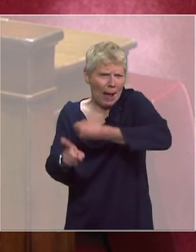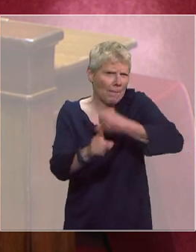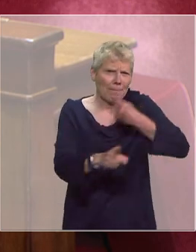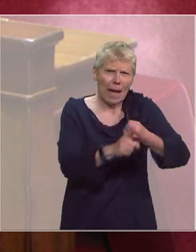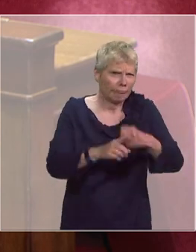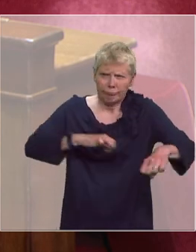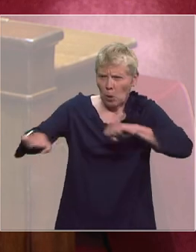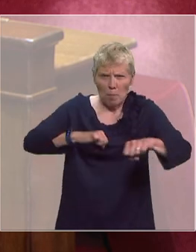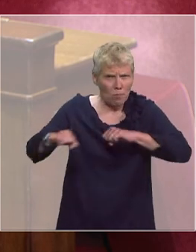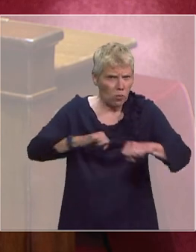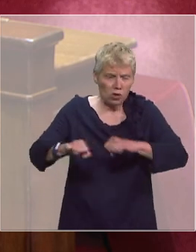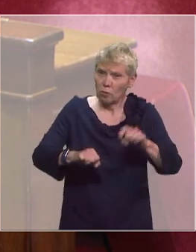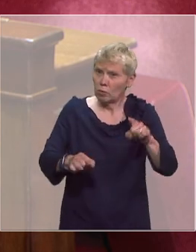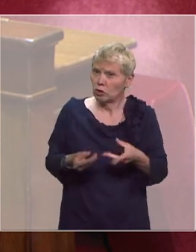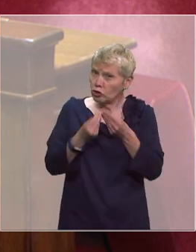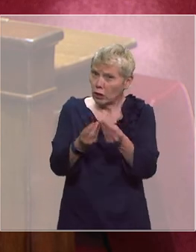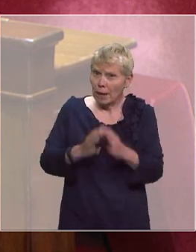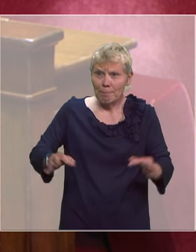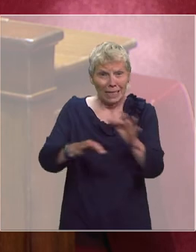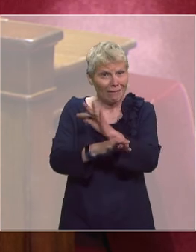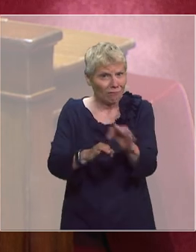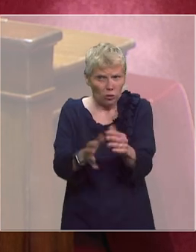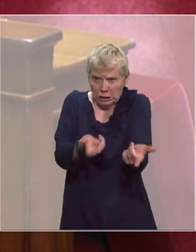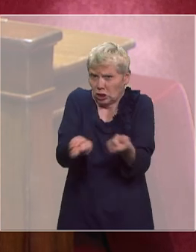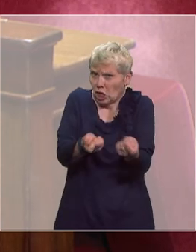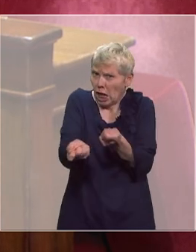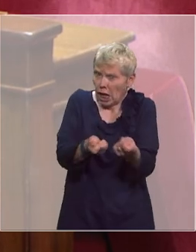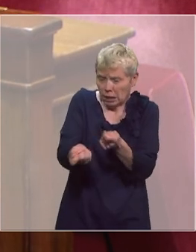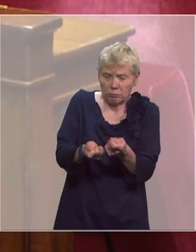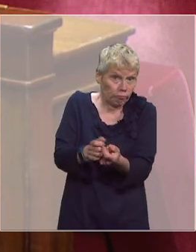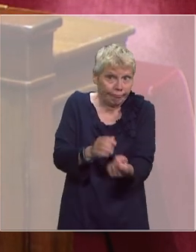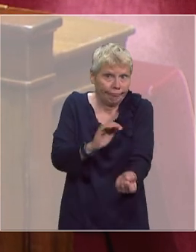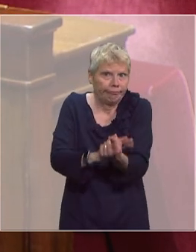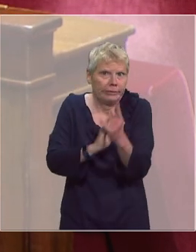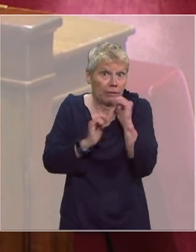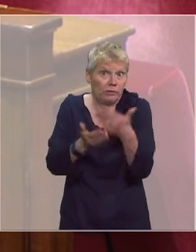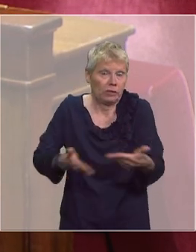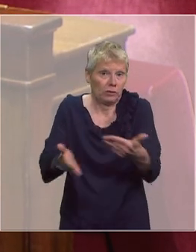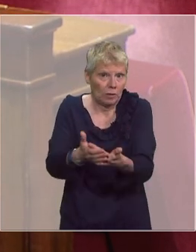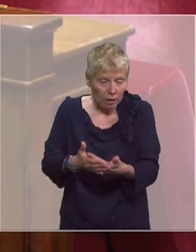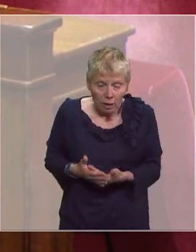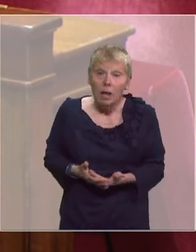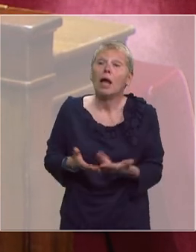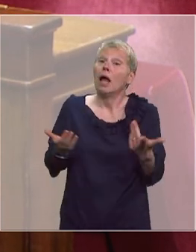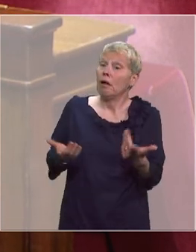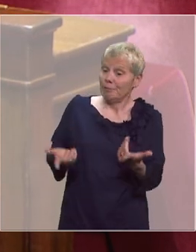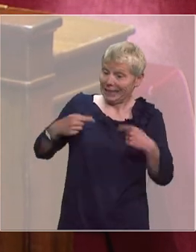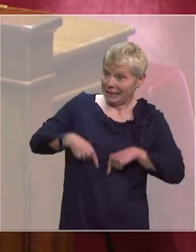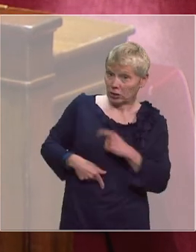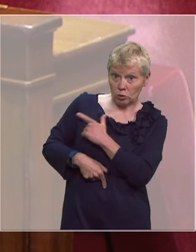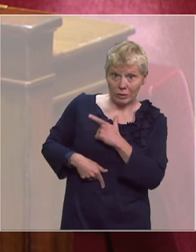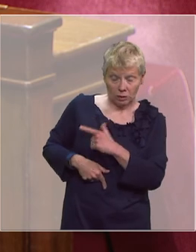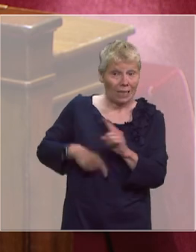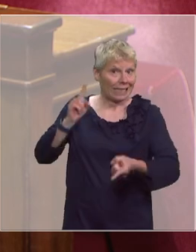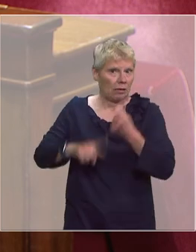que notre pays affronte cette crise qui n'a pas de précédent. Mon travail aux côtés du ministre Olivier Véran c'est que la solidarité nationale